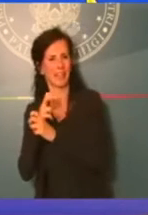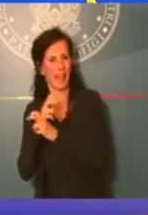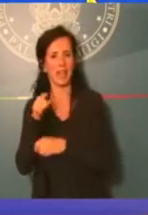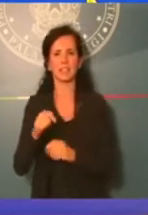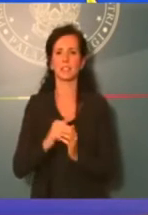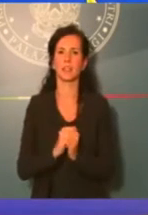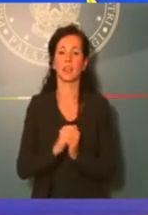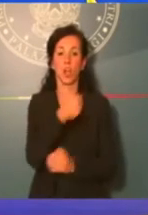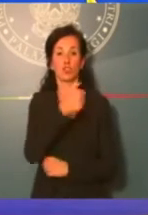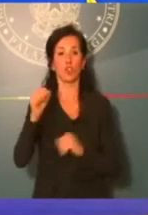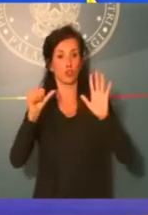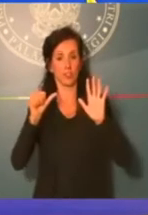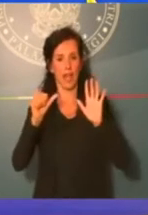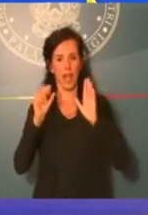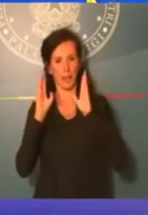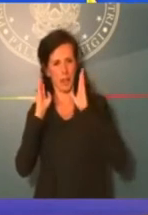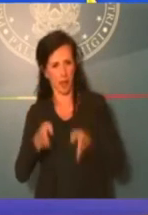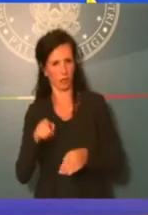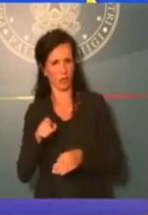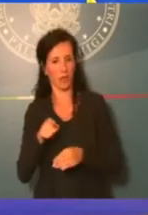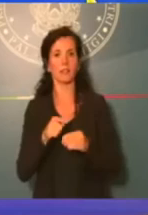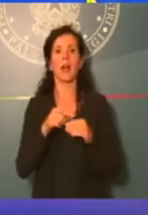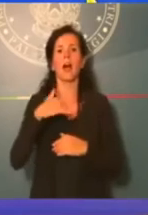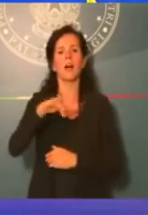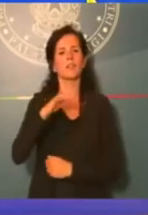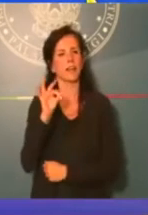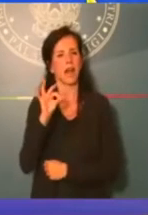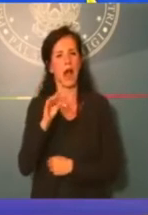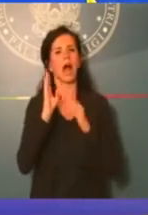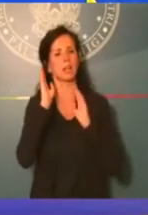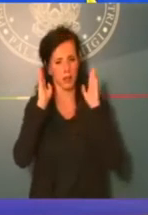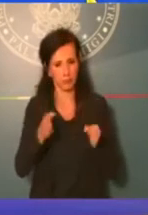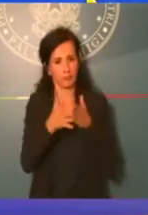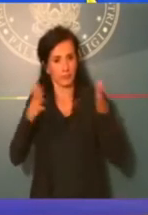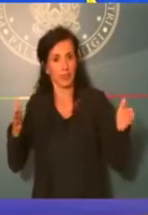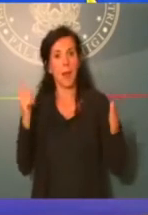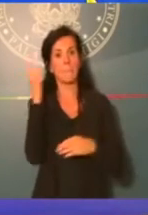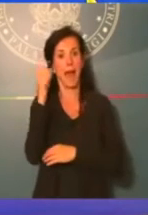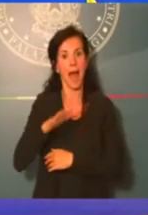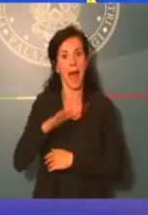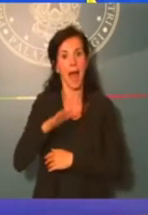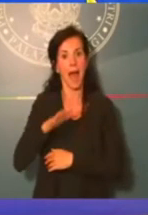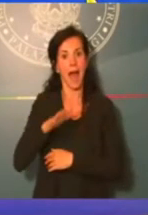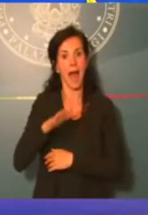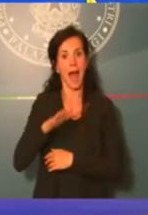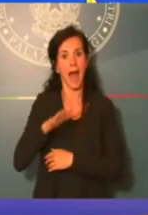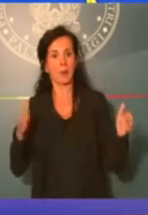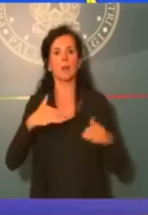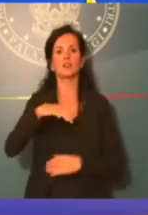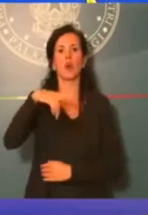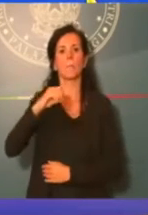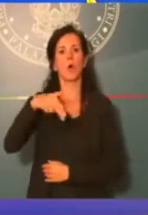La 106 Ionica. Ampliamento della Salaria. Fronte laziale e anche Marchigiano. Ampliamento della Pontina. La